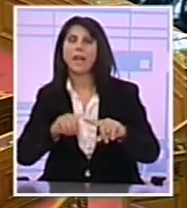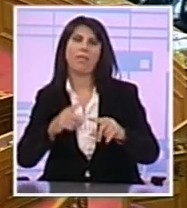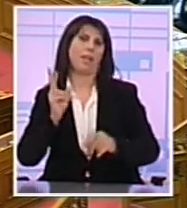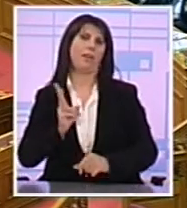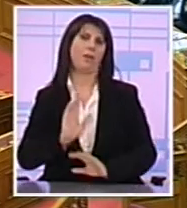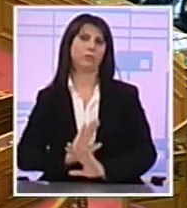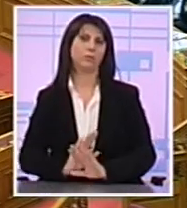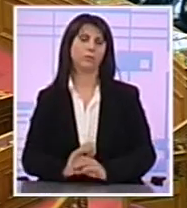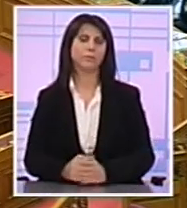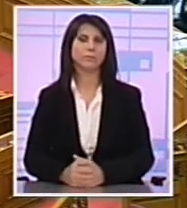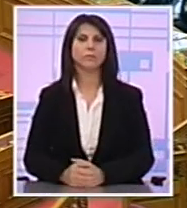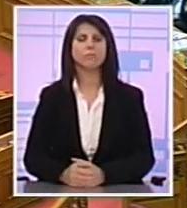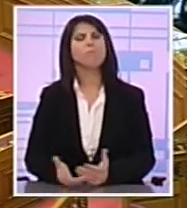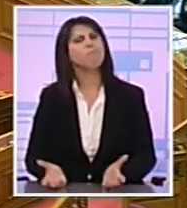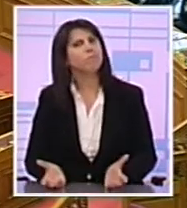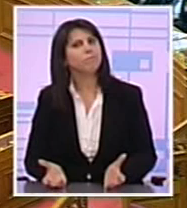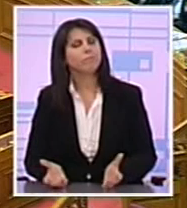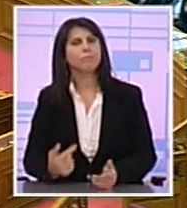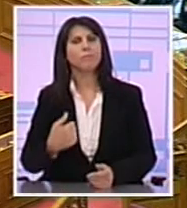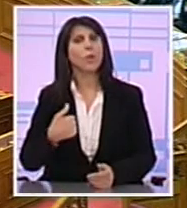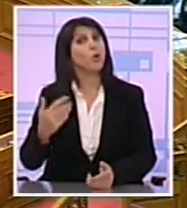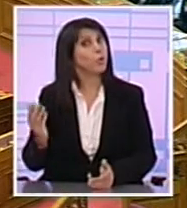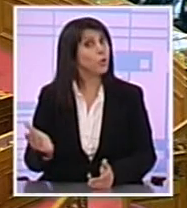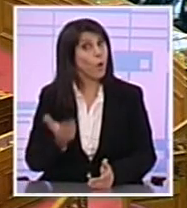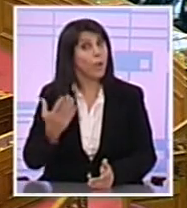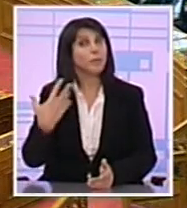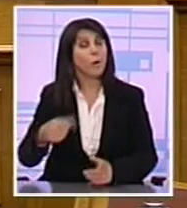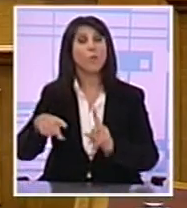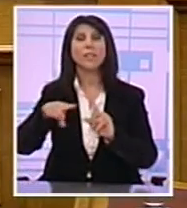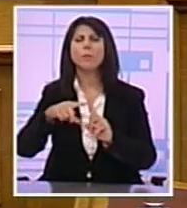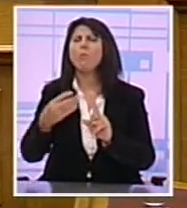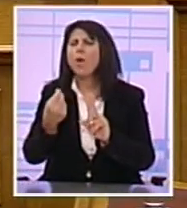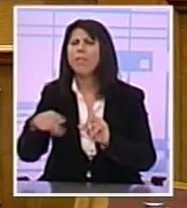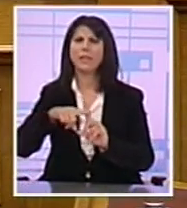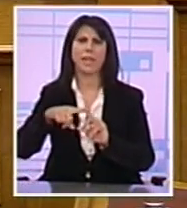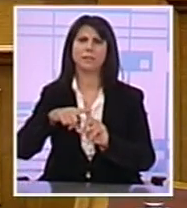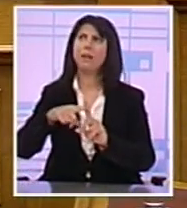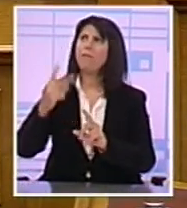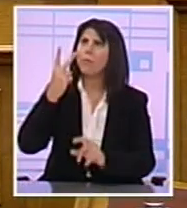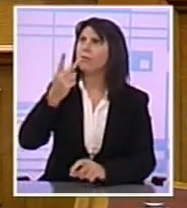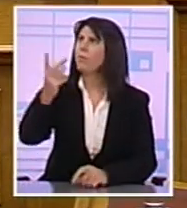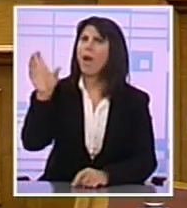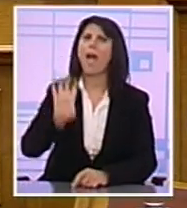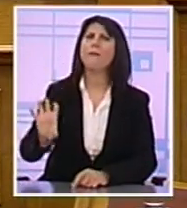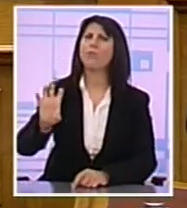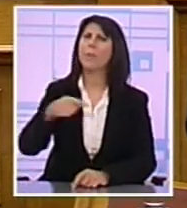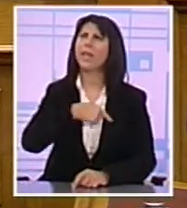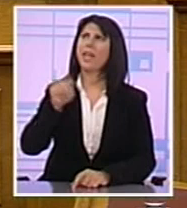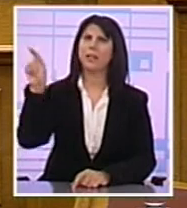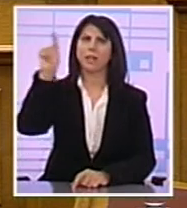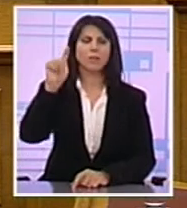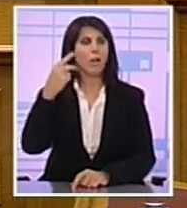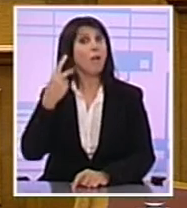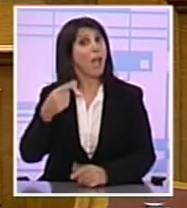Μπορώ να σας πω ότι υπήρξαν ήδη Θετικές, θετικότατες αντιδράσεις Σε διεθνές επίπεδο Από ευρωπαίους ηγέτες που κατάλαβαν